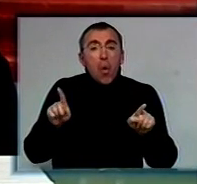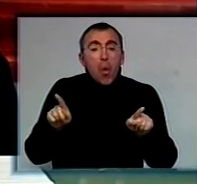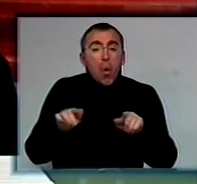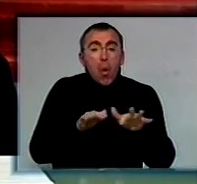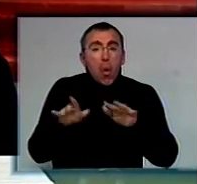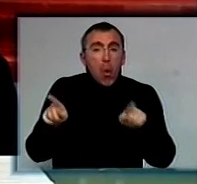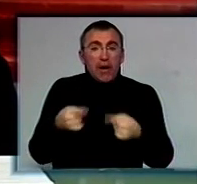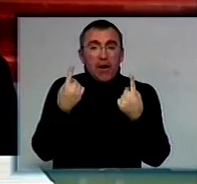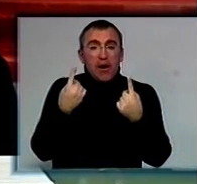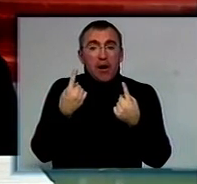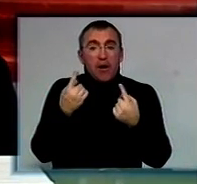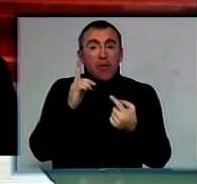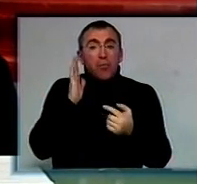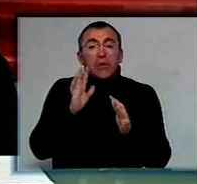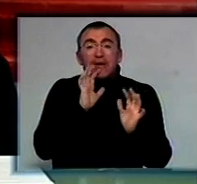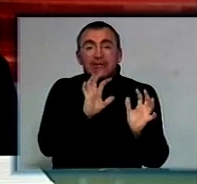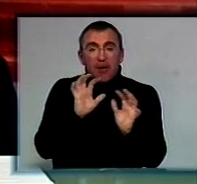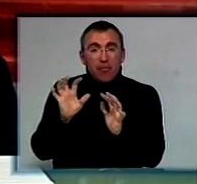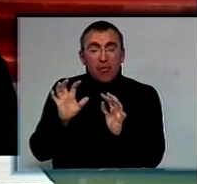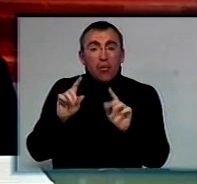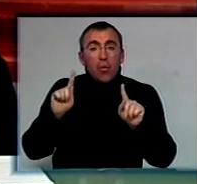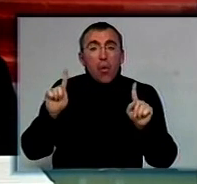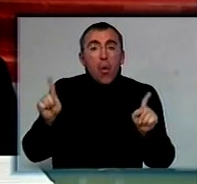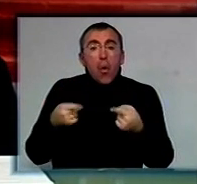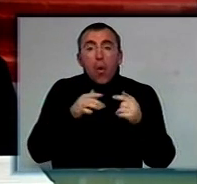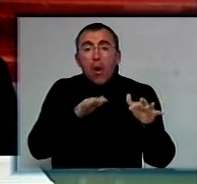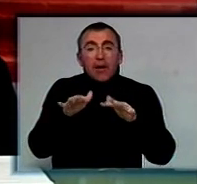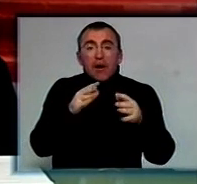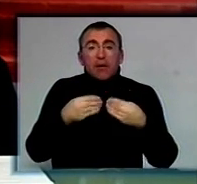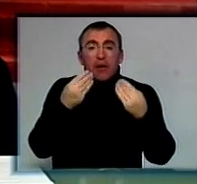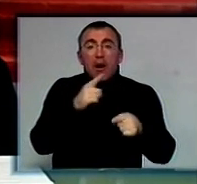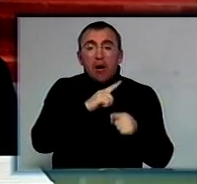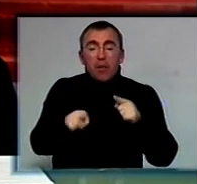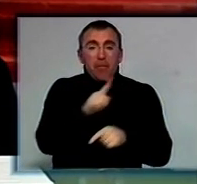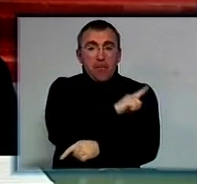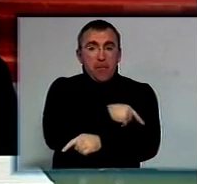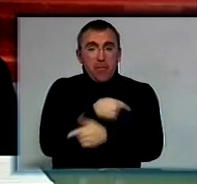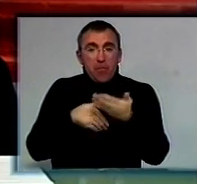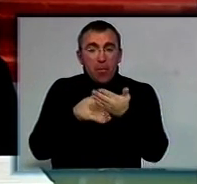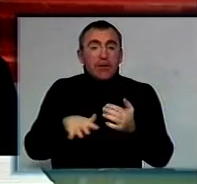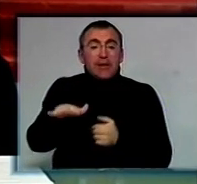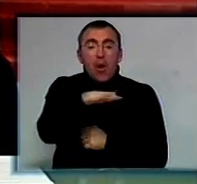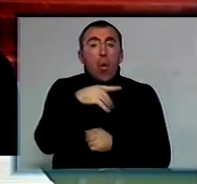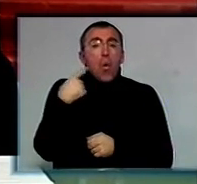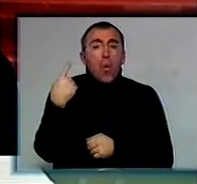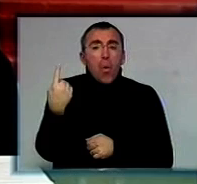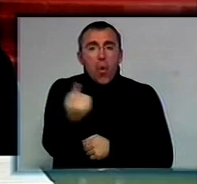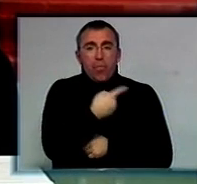така одиниця, яка буде забезпечувати організацію надання екстреної медичної допомоги на території області.